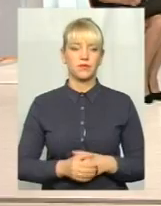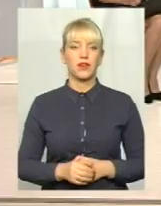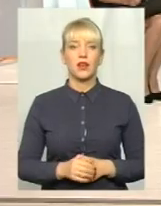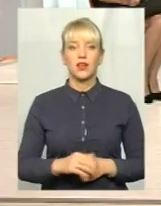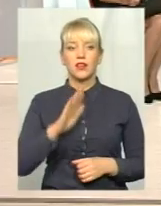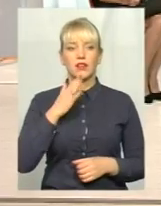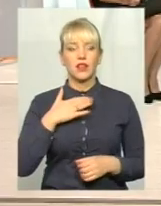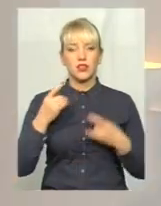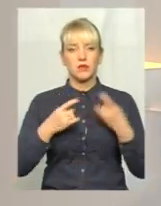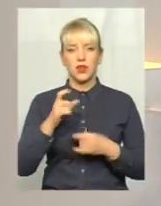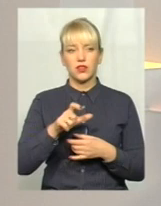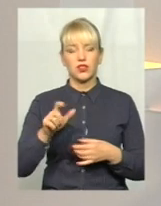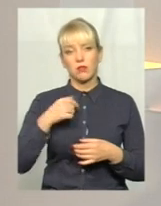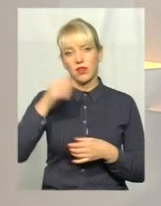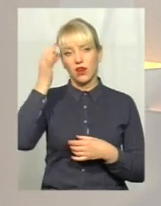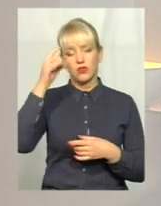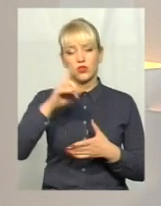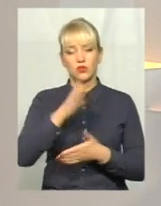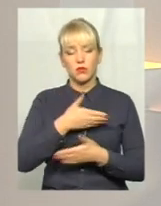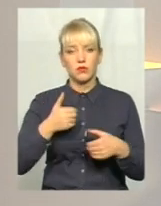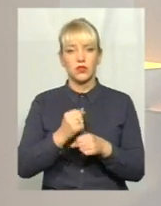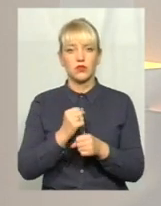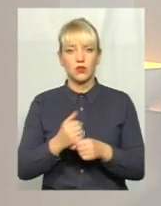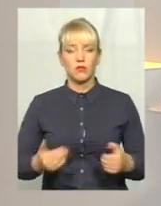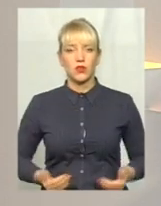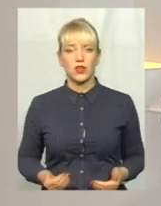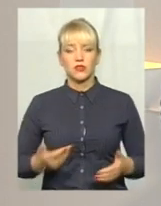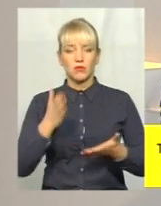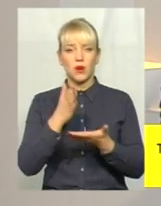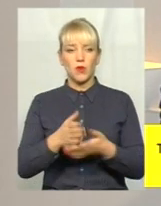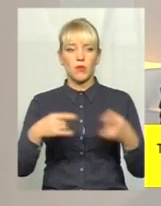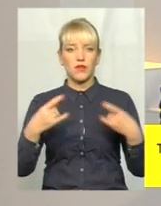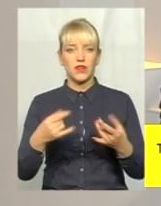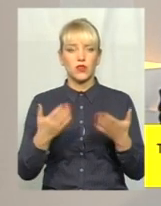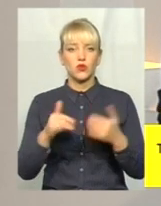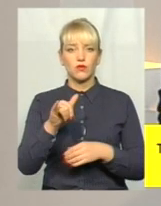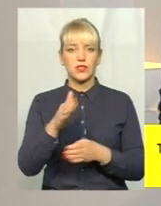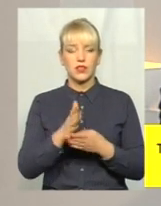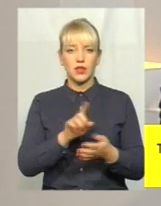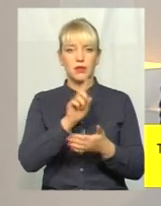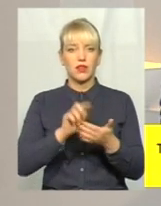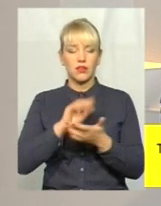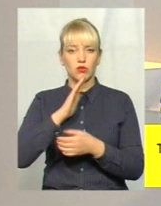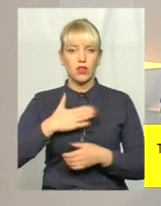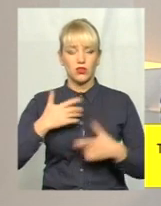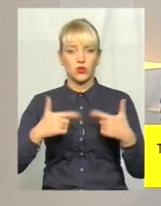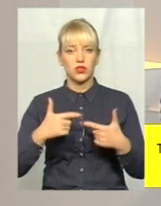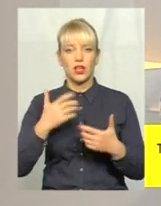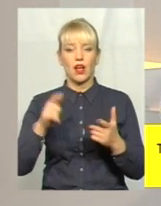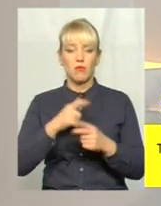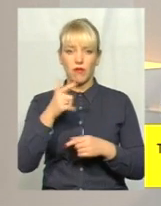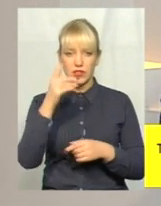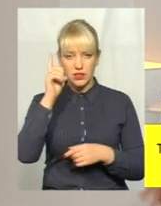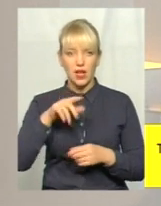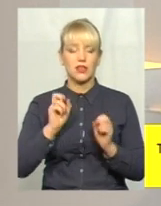нашим телеградачам я нагадую, що ми працюємо наживо у прямому ефірі. Тому, якщо у вас є питання до наших гостей, або ви знаєте, як вирішити